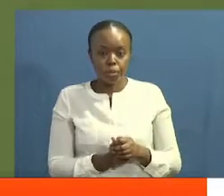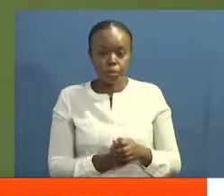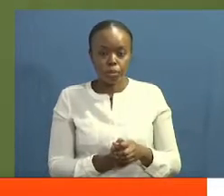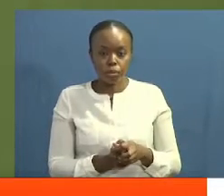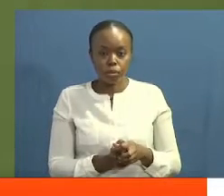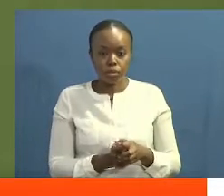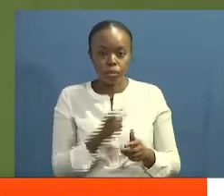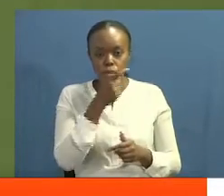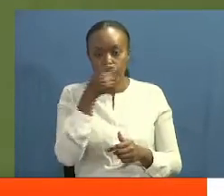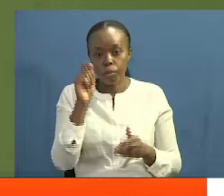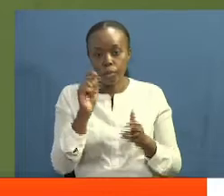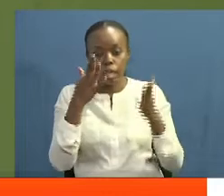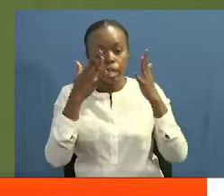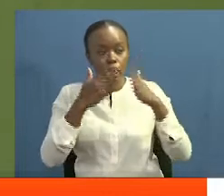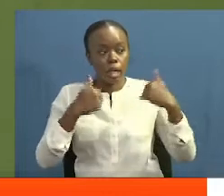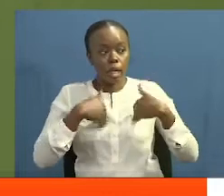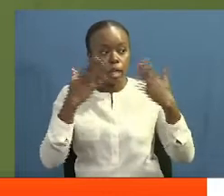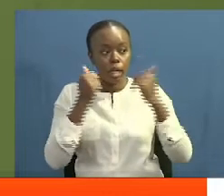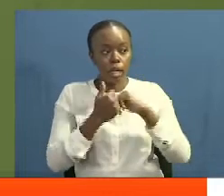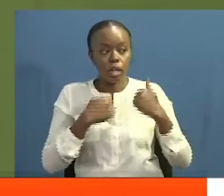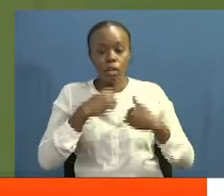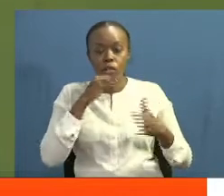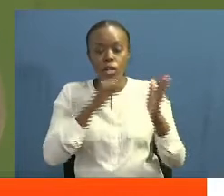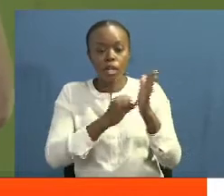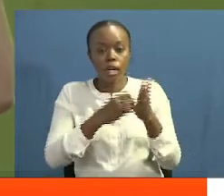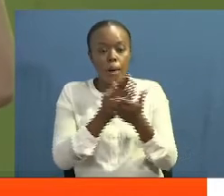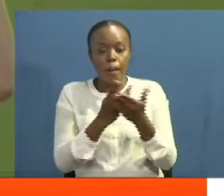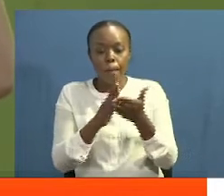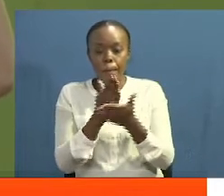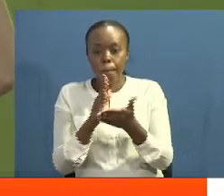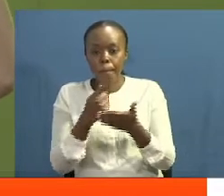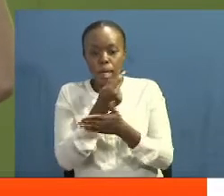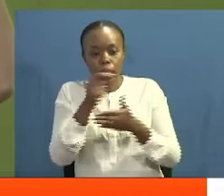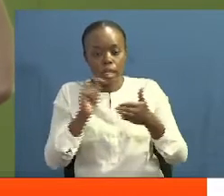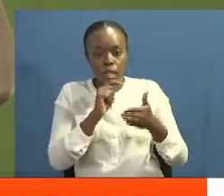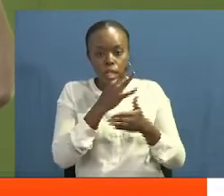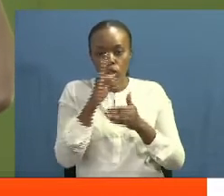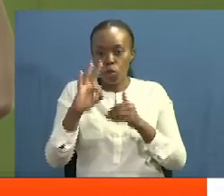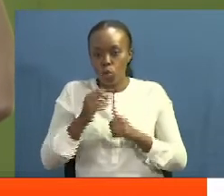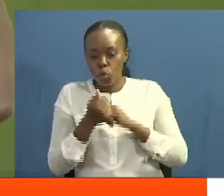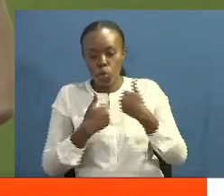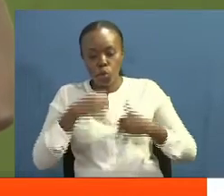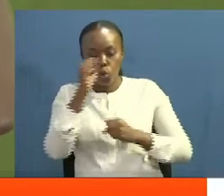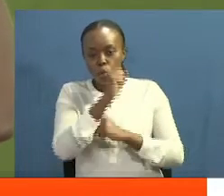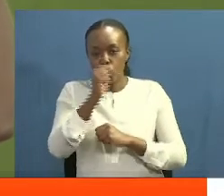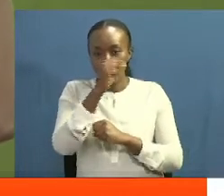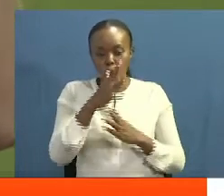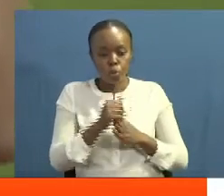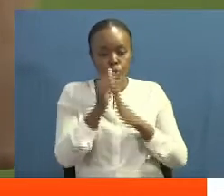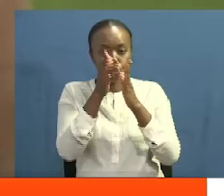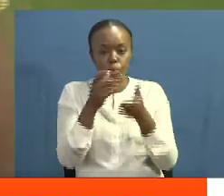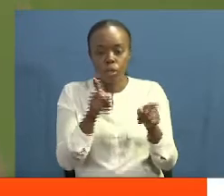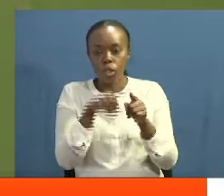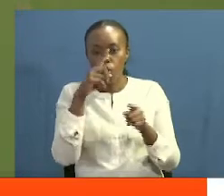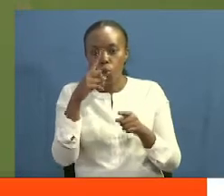The contest has now been framed. It is between the coalition of political leaders on